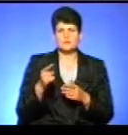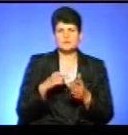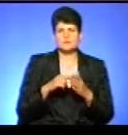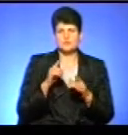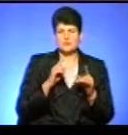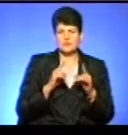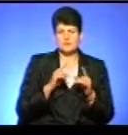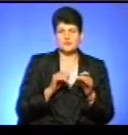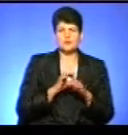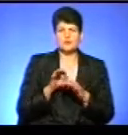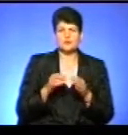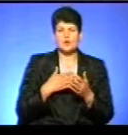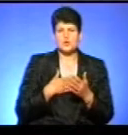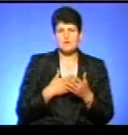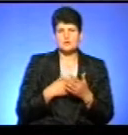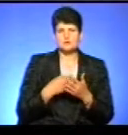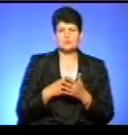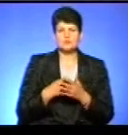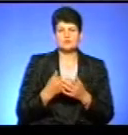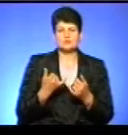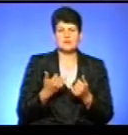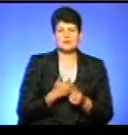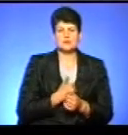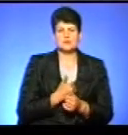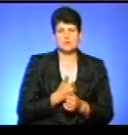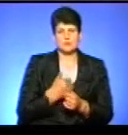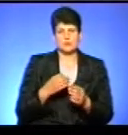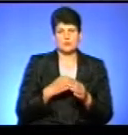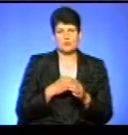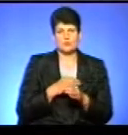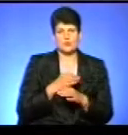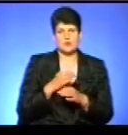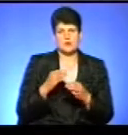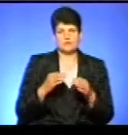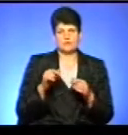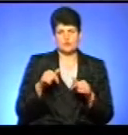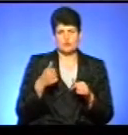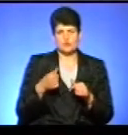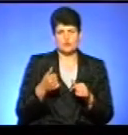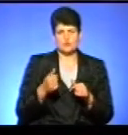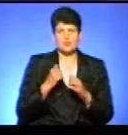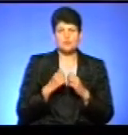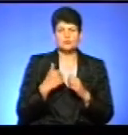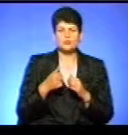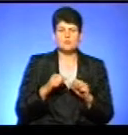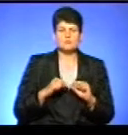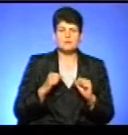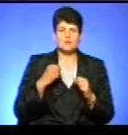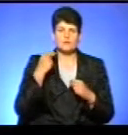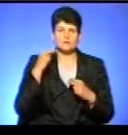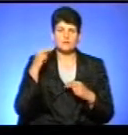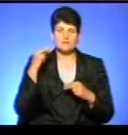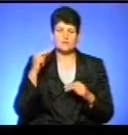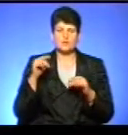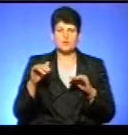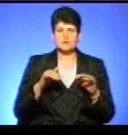ради, від проєкту громадського бюджету для ініціаторів проєкту, для тернополян, для мешканців міста цьогоріч? Кожного року ми намагаємося вдосконалювати